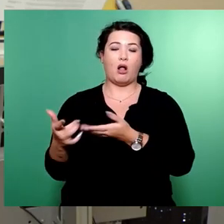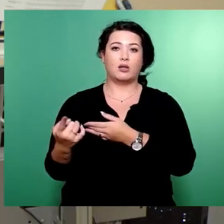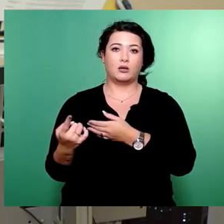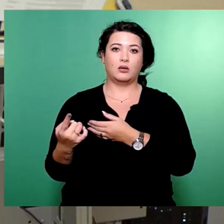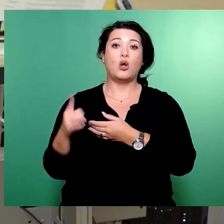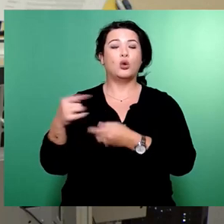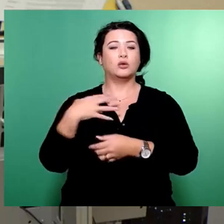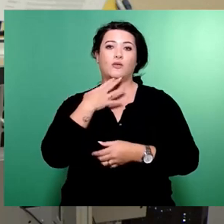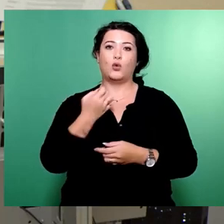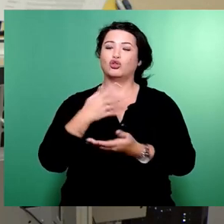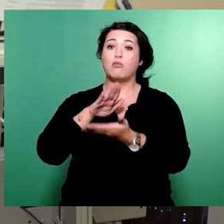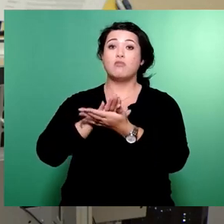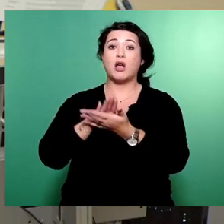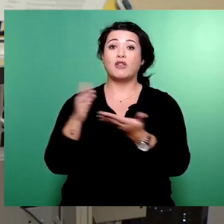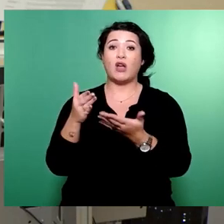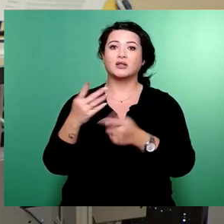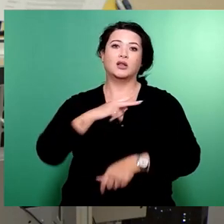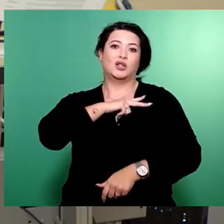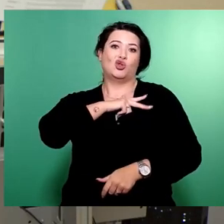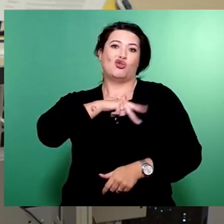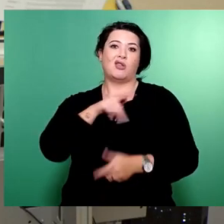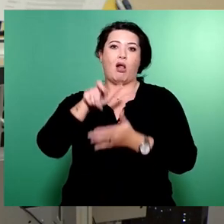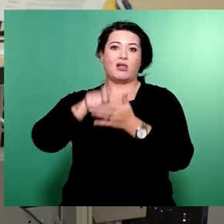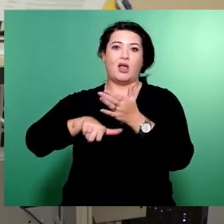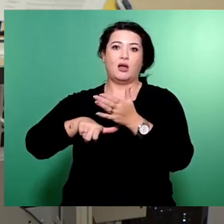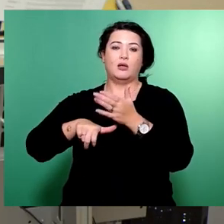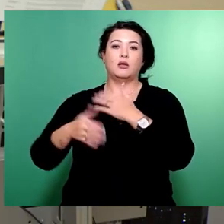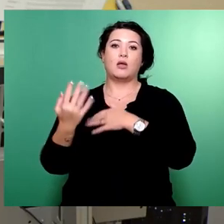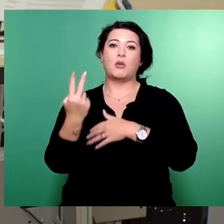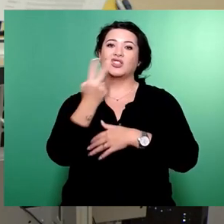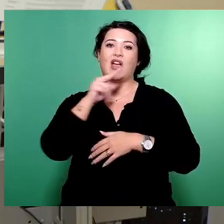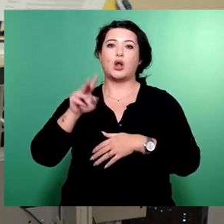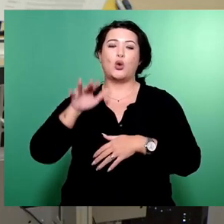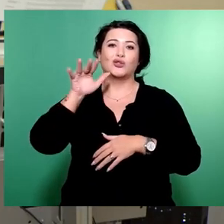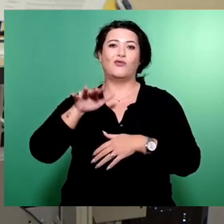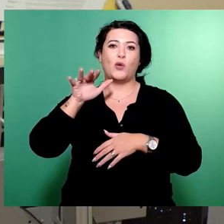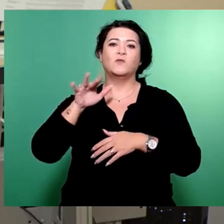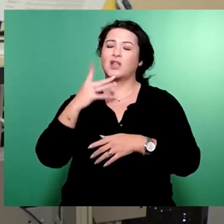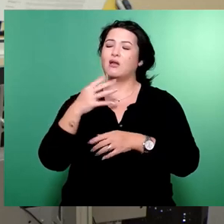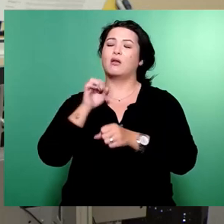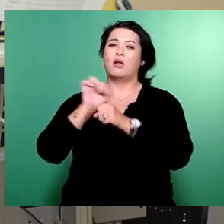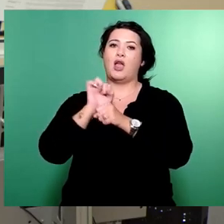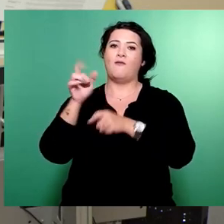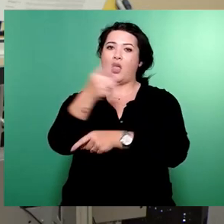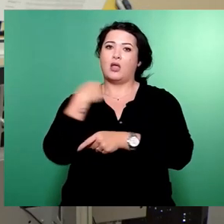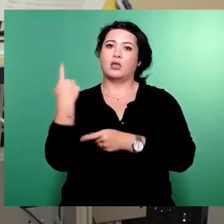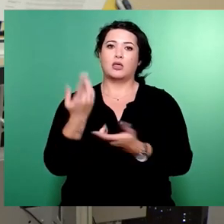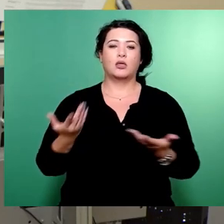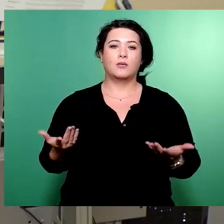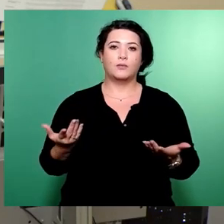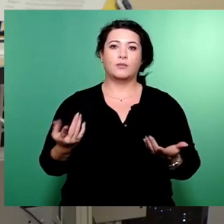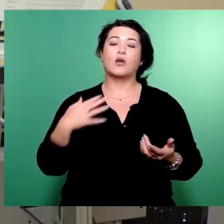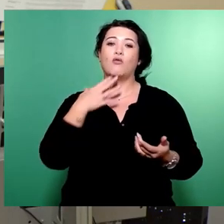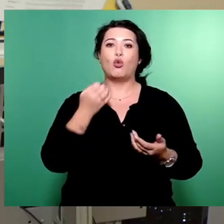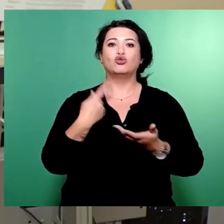Erhalt des Sozialtickets, das wir 2015 erkämpft haben. Wir stellen Geld bereit, um